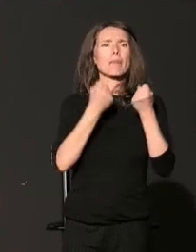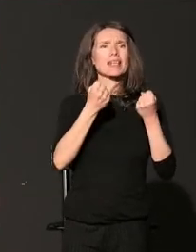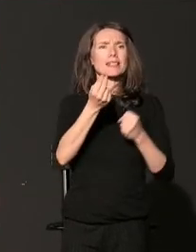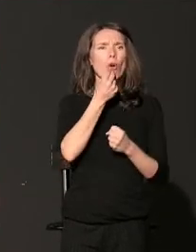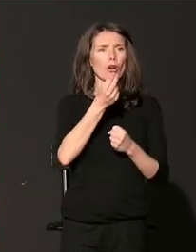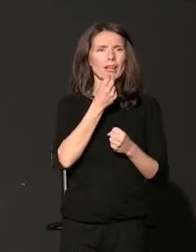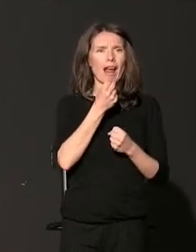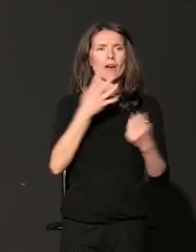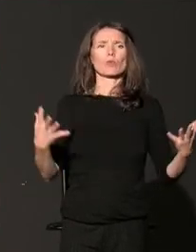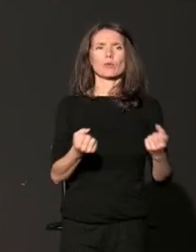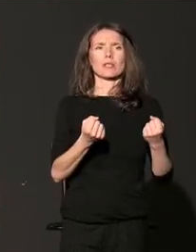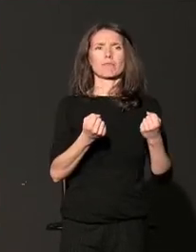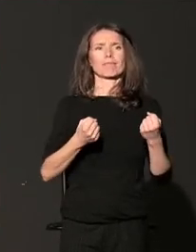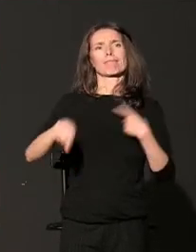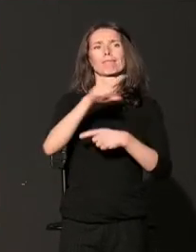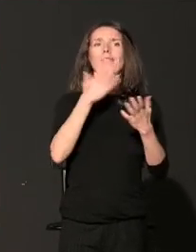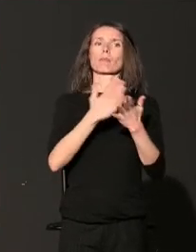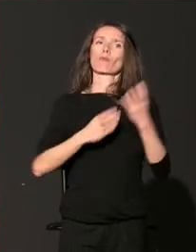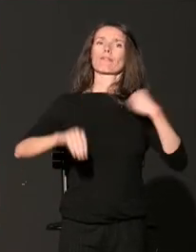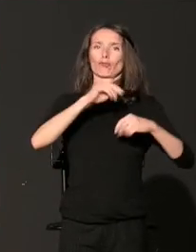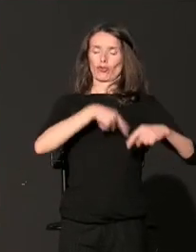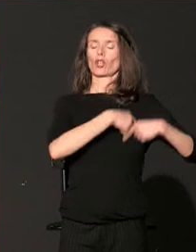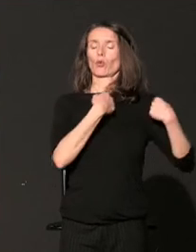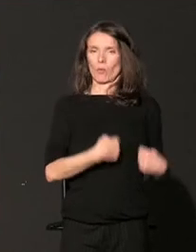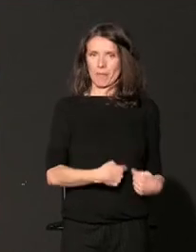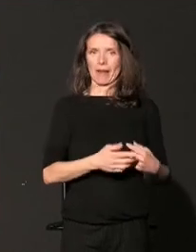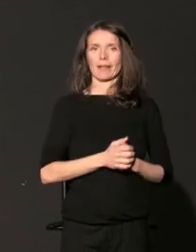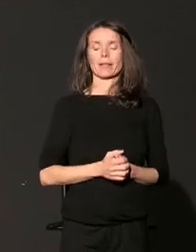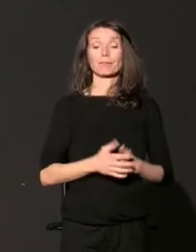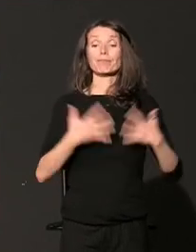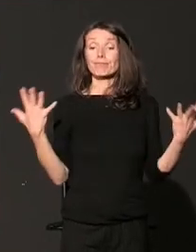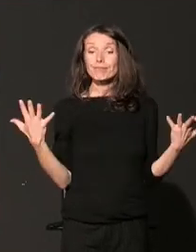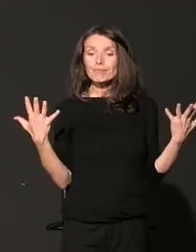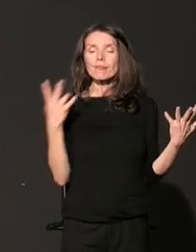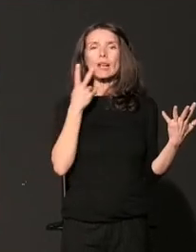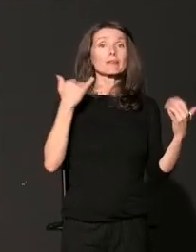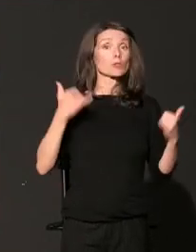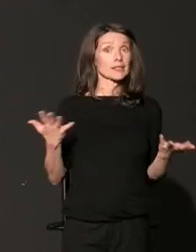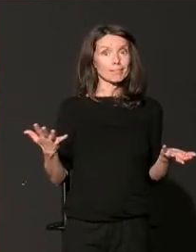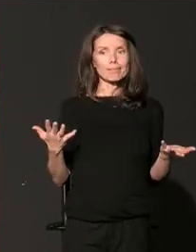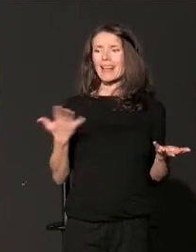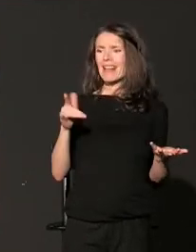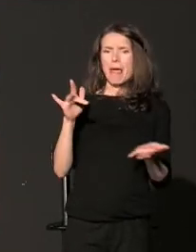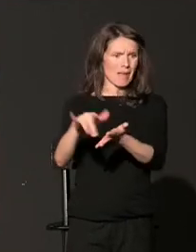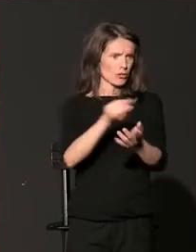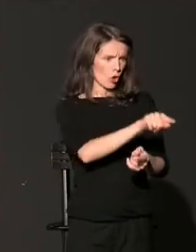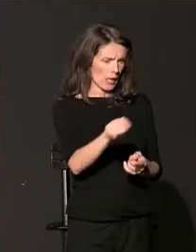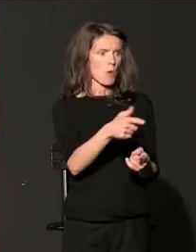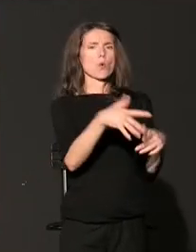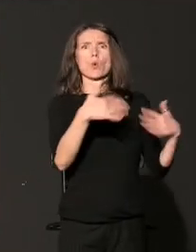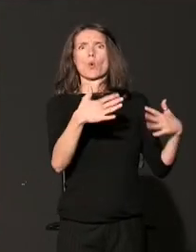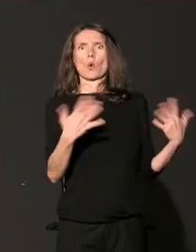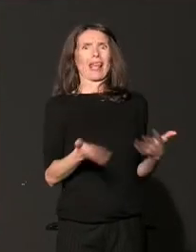U ovom trenutku nalazimo se pred posebnim izazovom. Kako da urgentnu podršku tamo gde je ona najpotrebnija transformišemo u